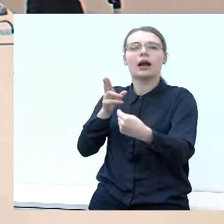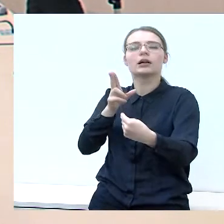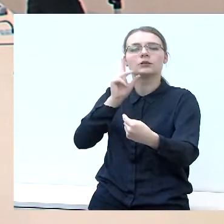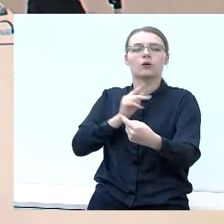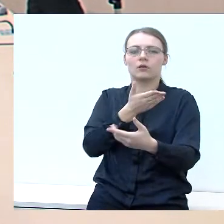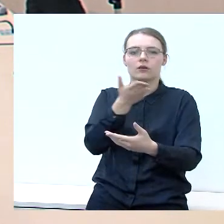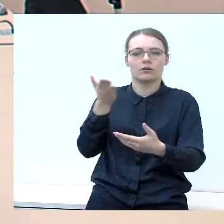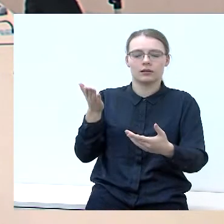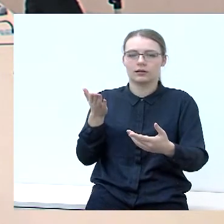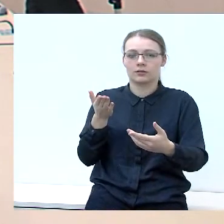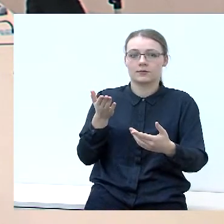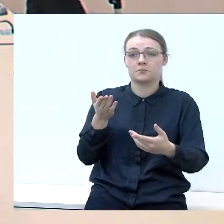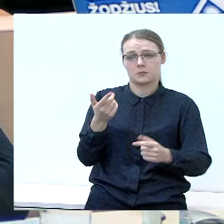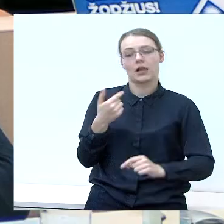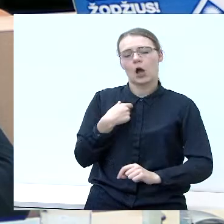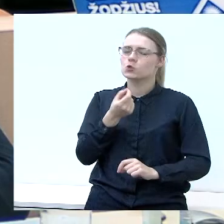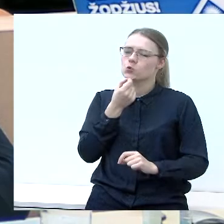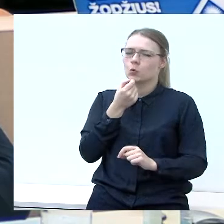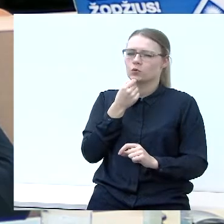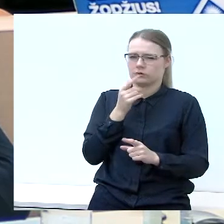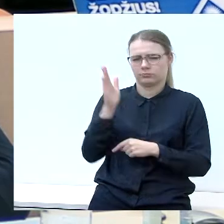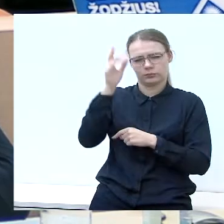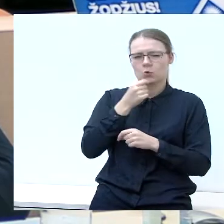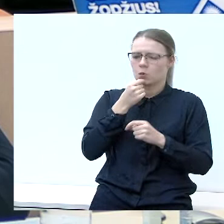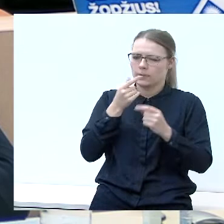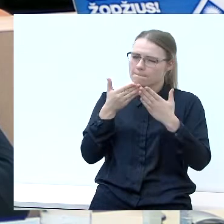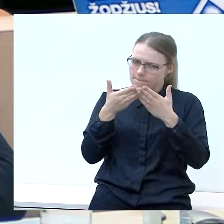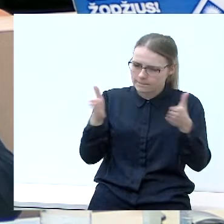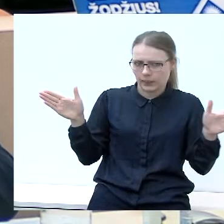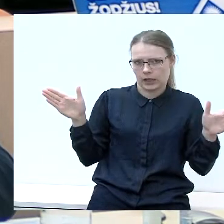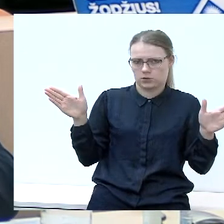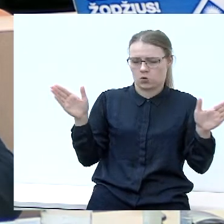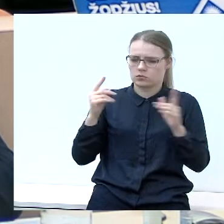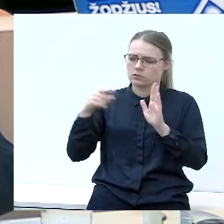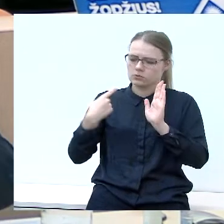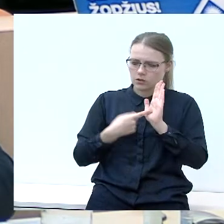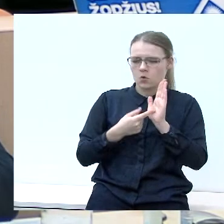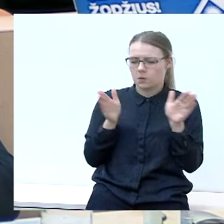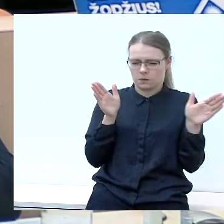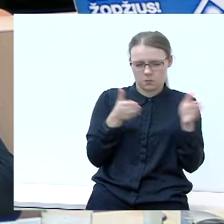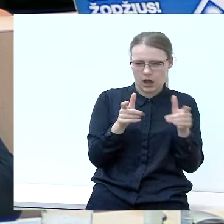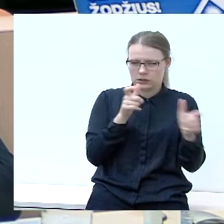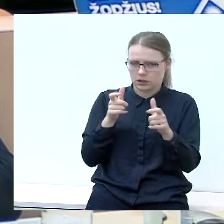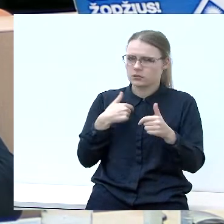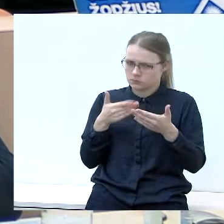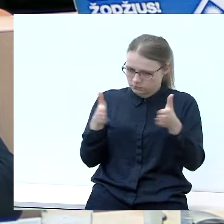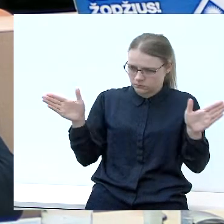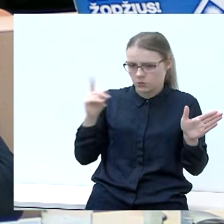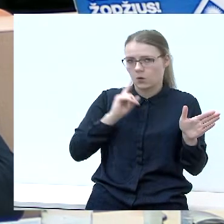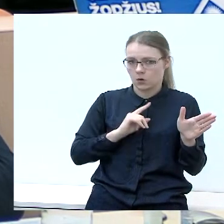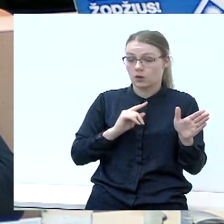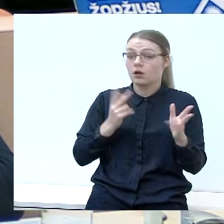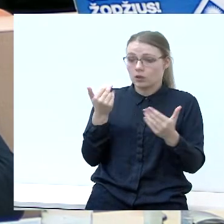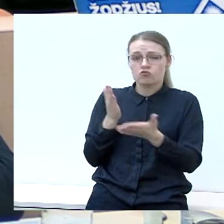Iš tiesų, aš drįstu truputėlį plačiau pažiūrėti į šitą klausimą, nes vyksta gytie